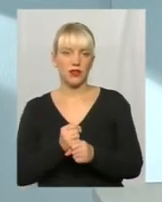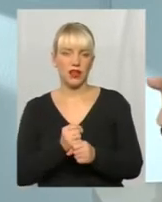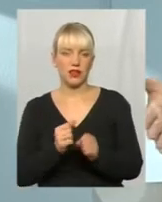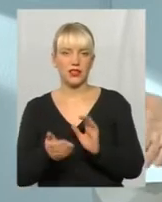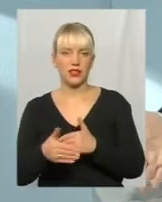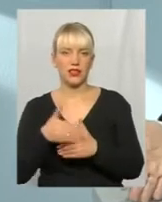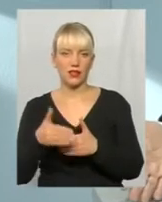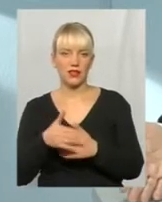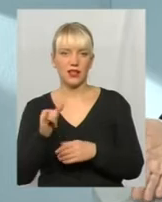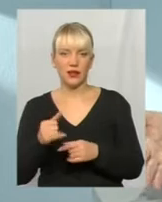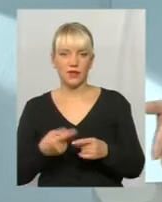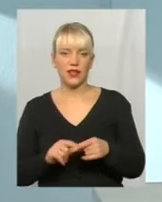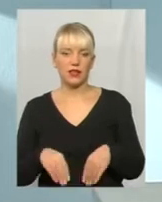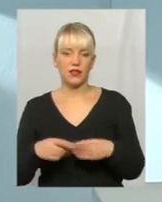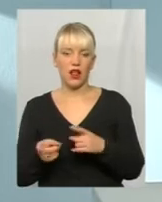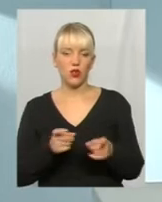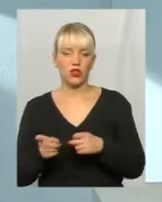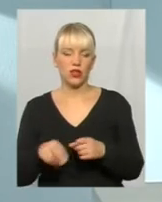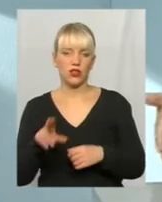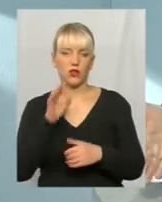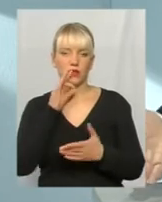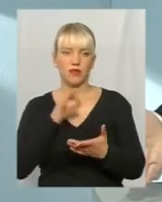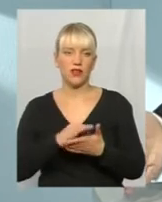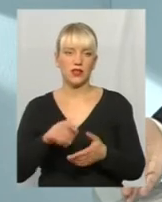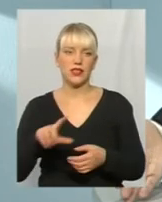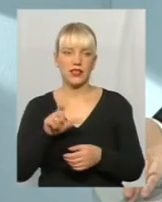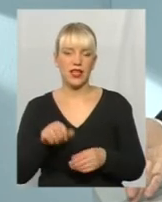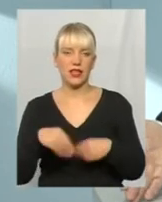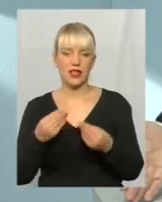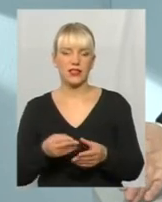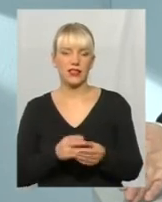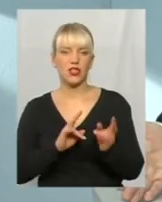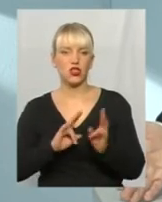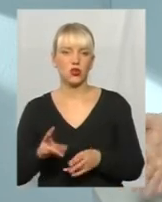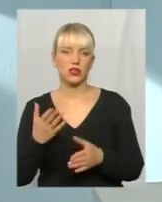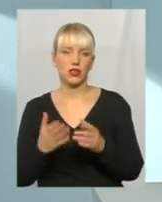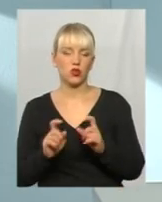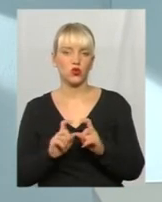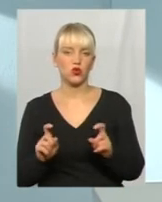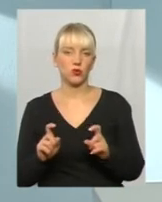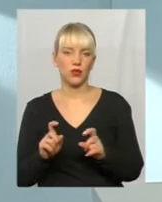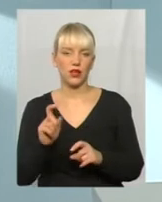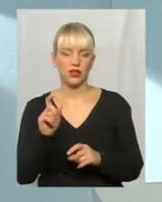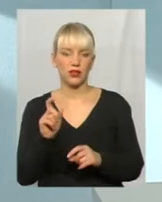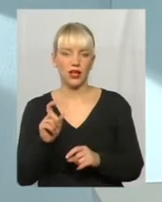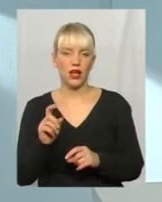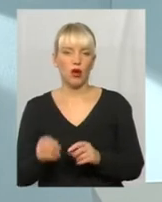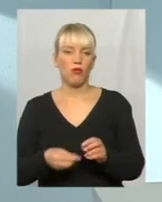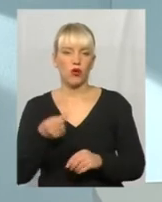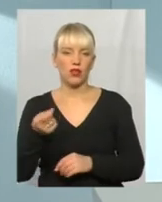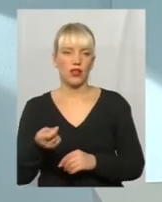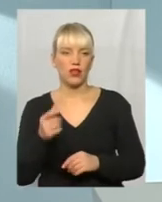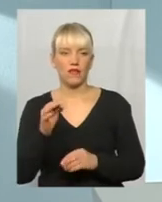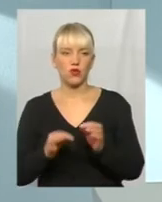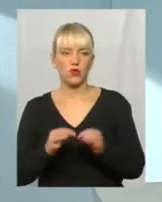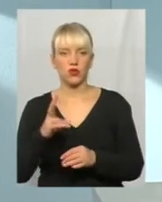і залучати їх потім до відповідальності за нанесення шкоди, якщо суб'єкт подає, наприклад, в суд